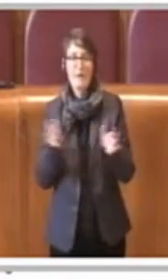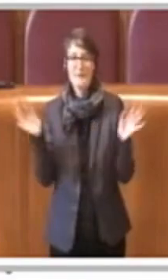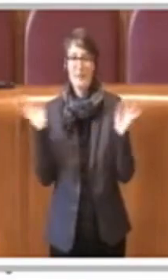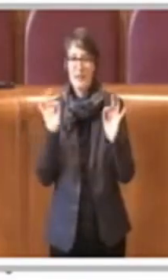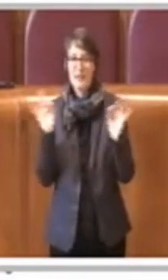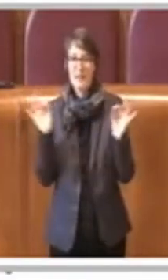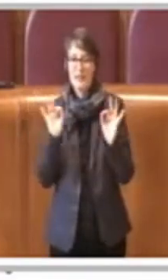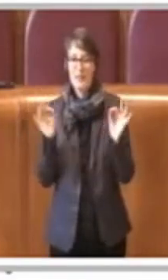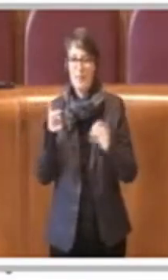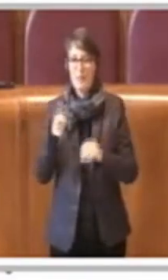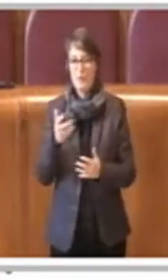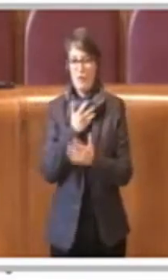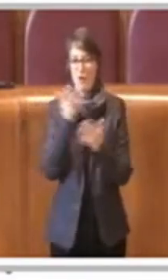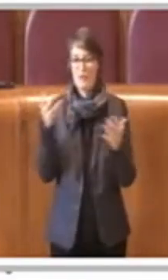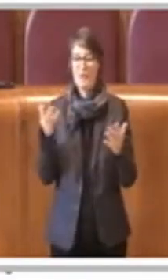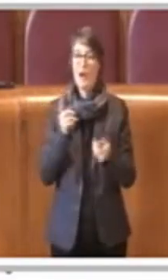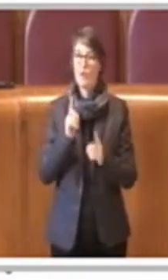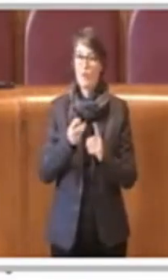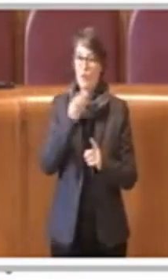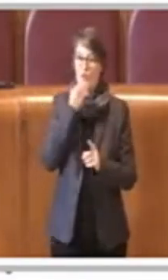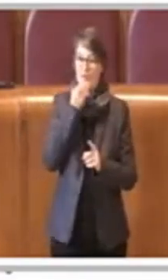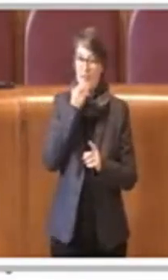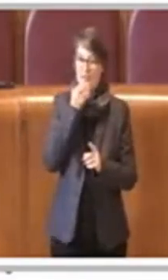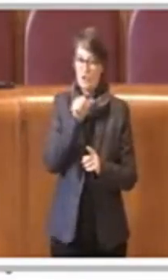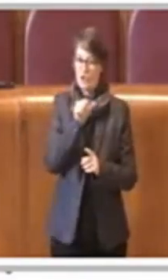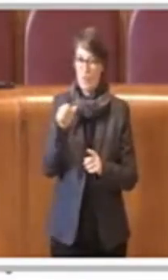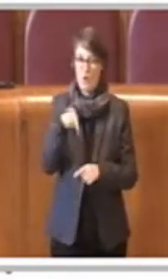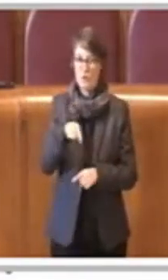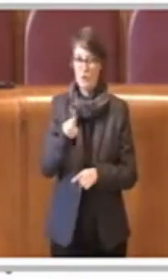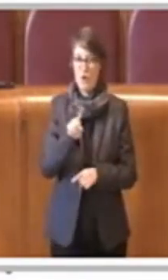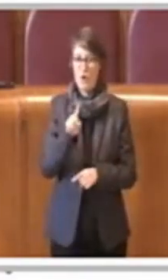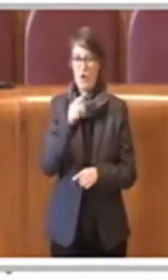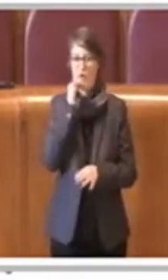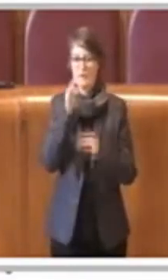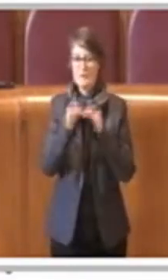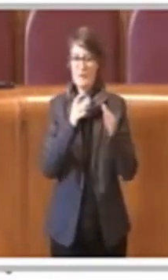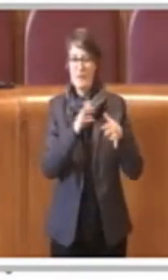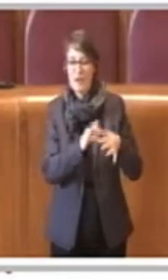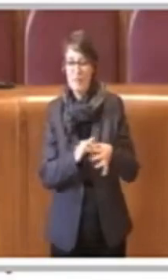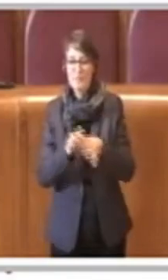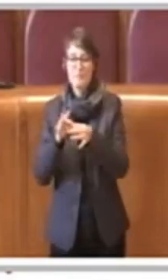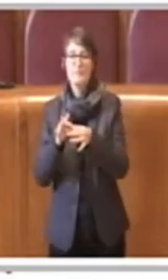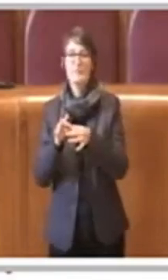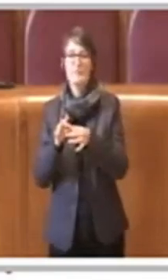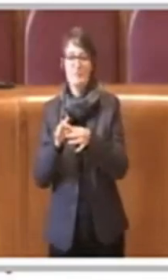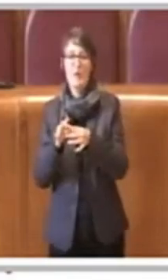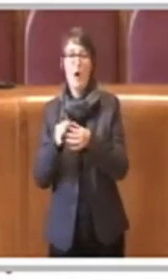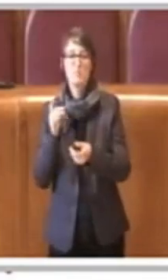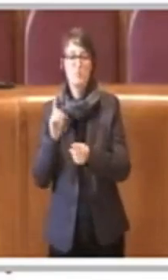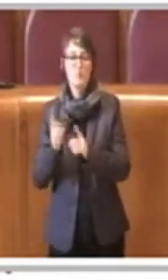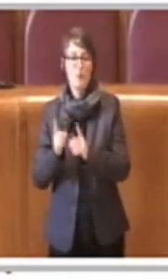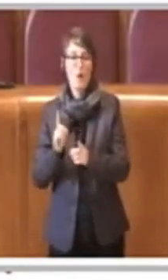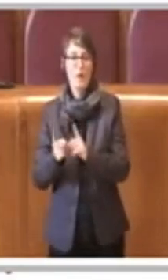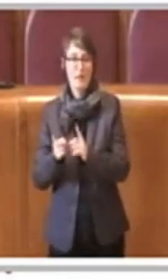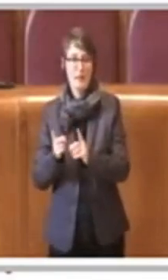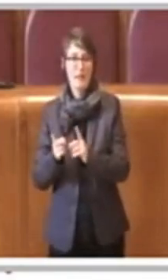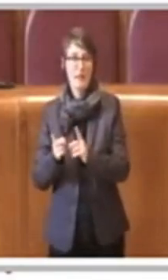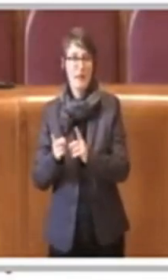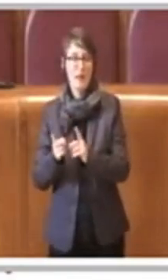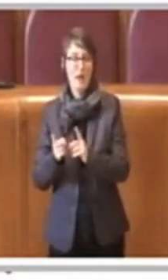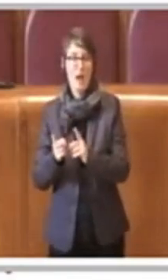quando parliamo di food policy non parliamo soltanto di politica del cibo, ma parliamo anche di una politica che va a contrastare i